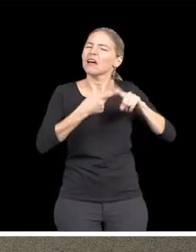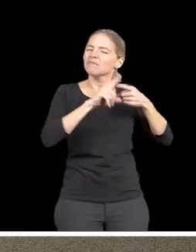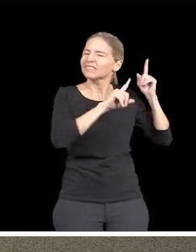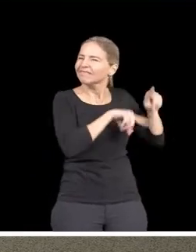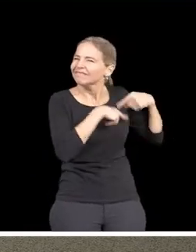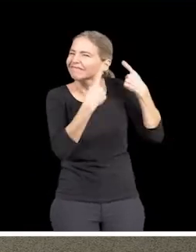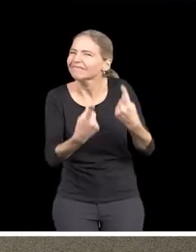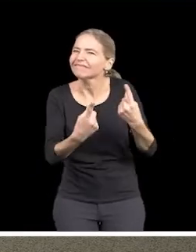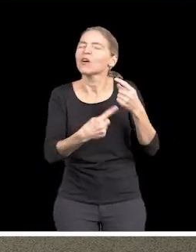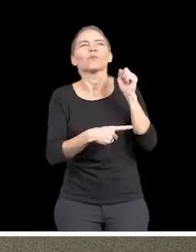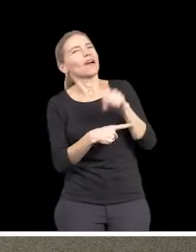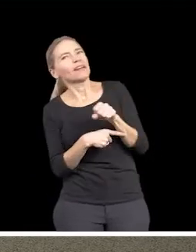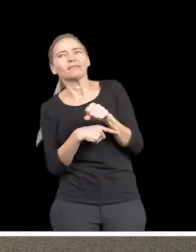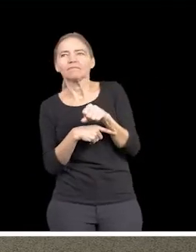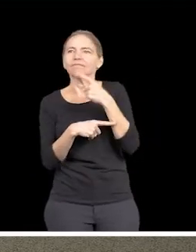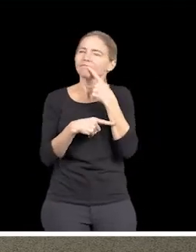Ouais, c super ça.